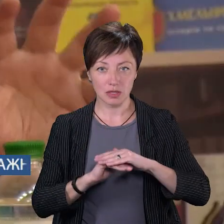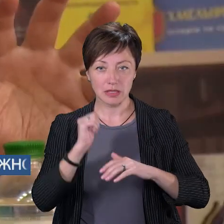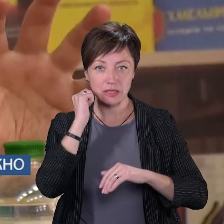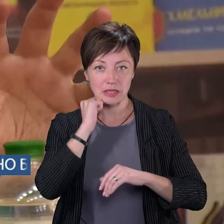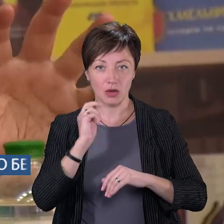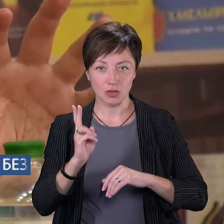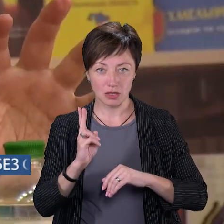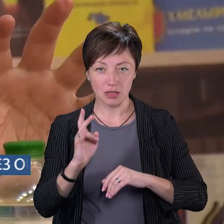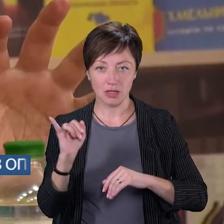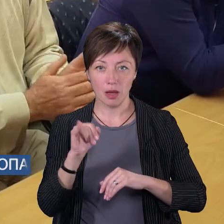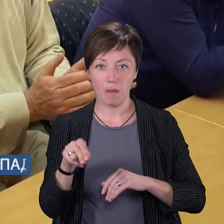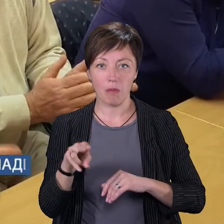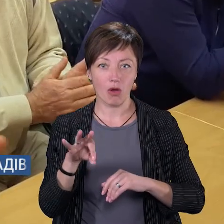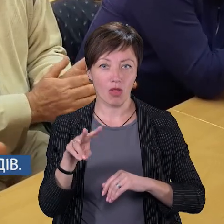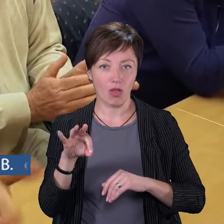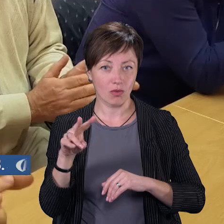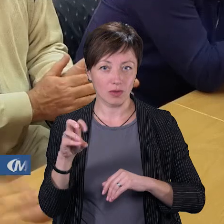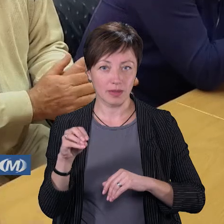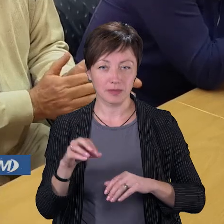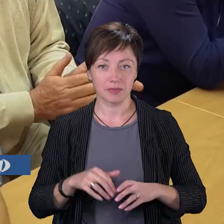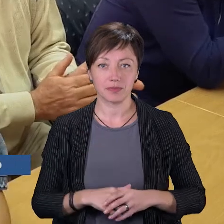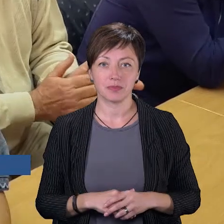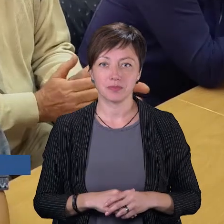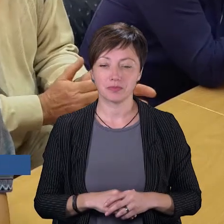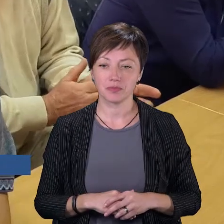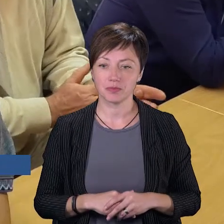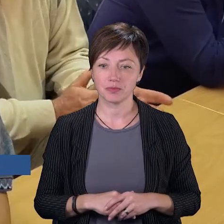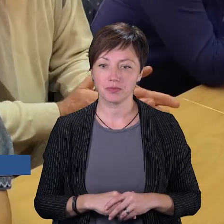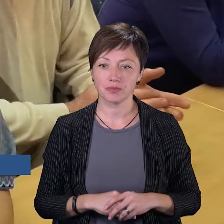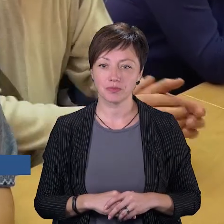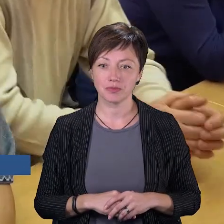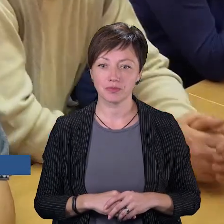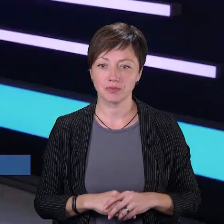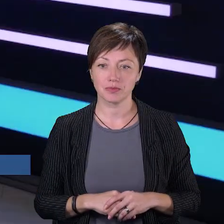Старокостянтинові та Полоному. Ірина Муляр, Павло Романюк, Новини міста.